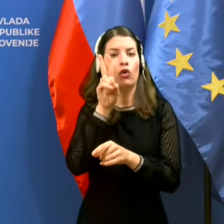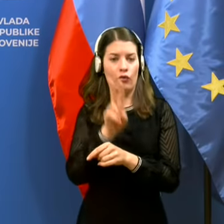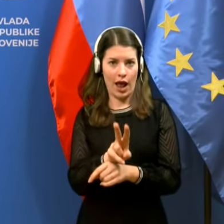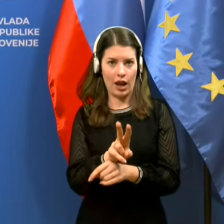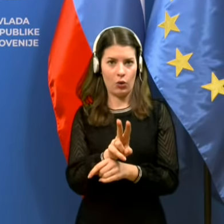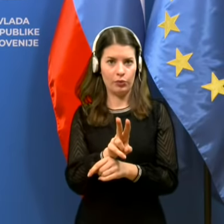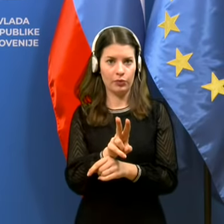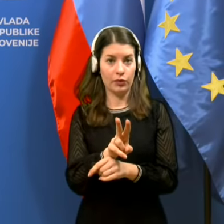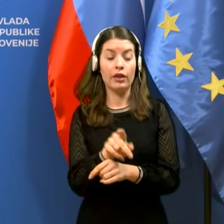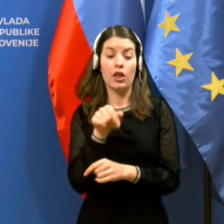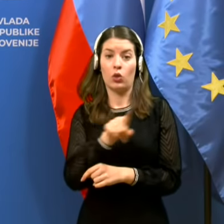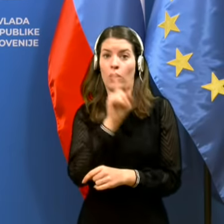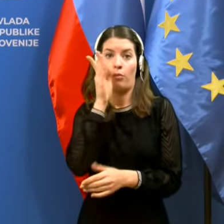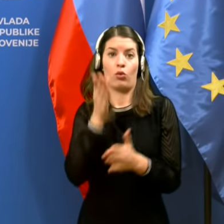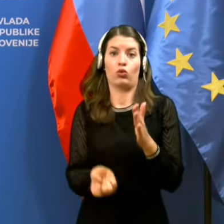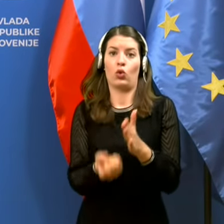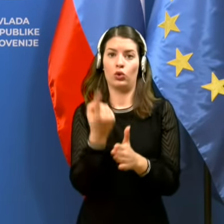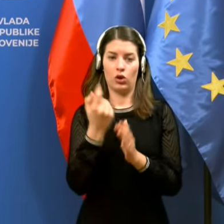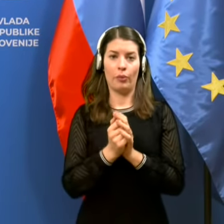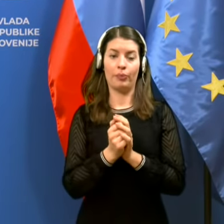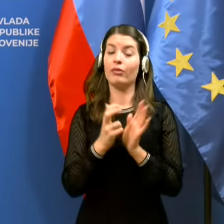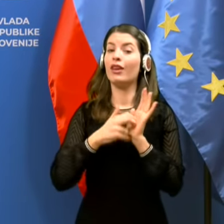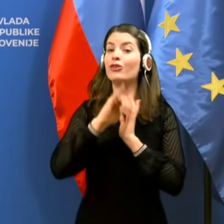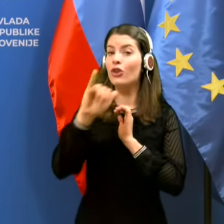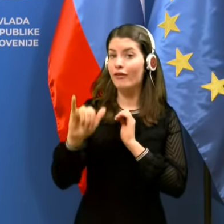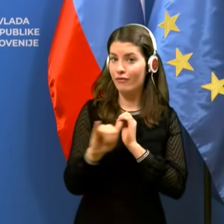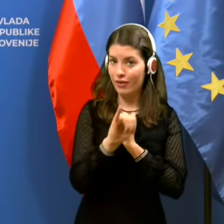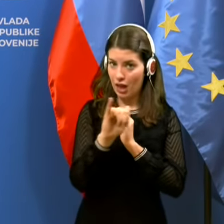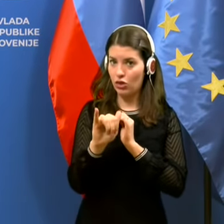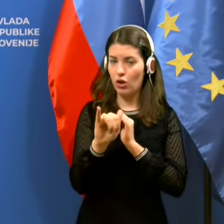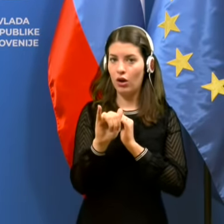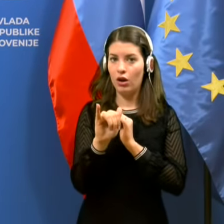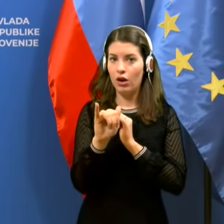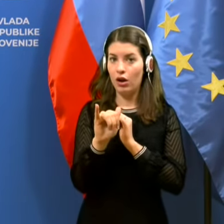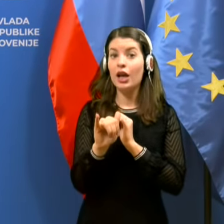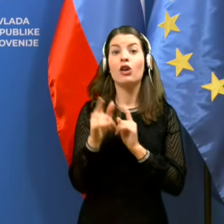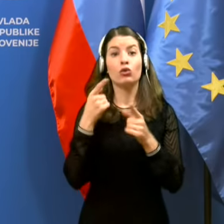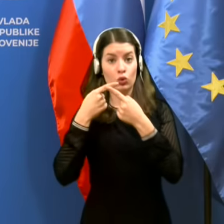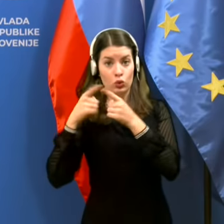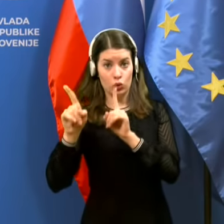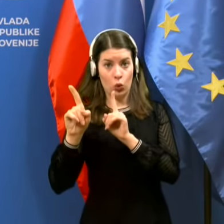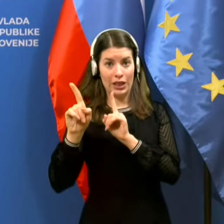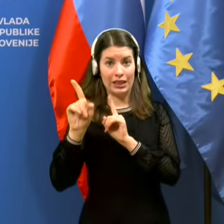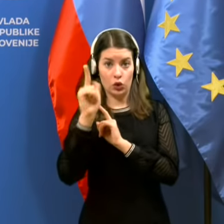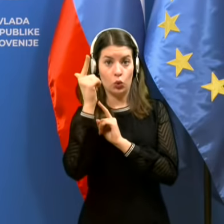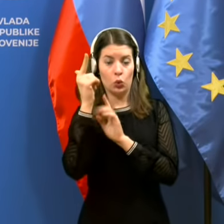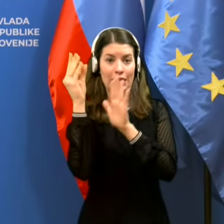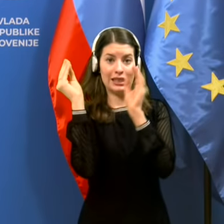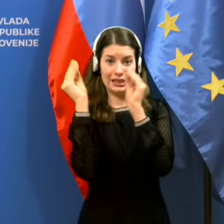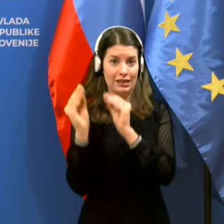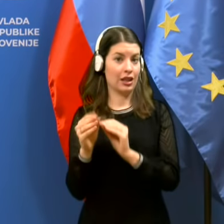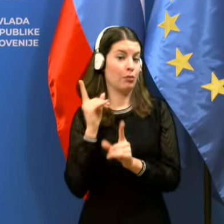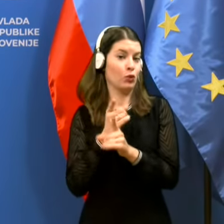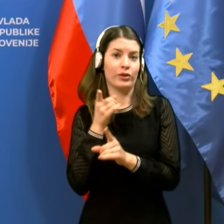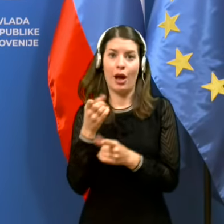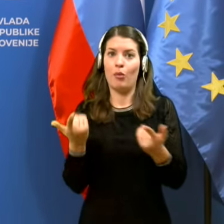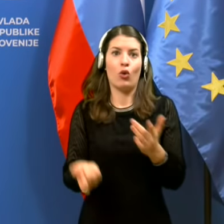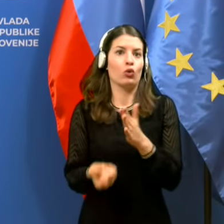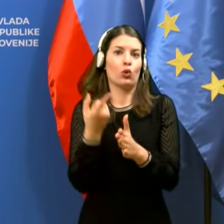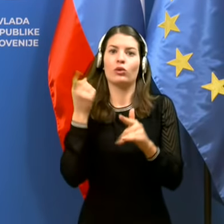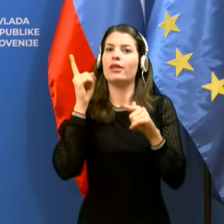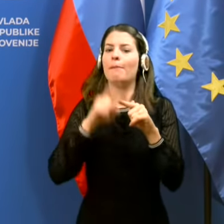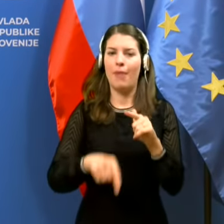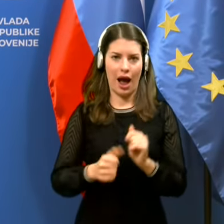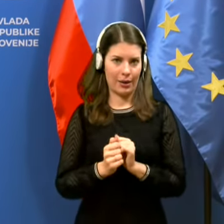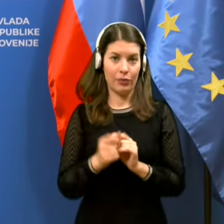da do tega ne bo pršlo. Še vedno se bomo pa slonili, ker tudi v enem drugem sistemu, ne mene robe razumeti. Bo pršlo do napake,